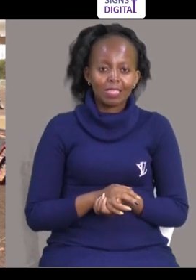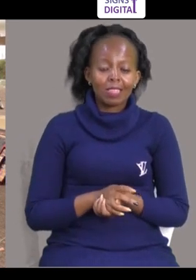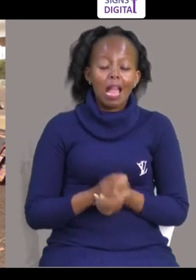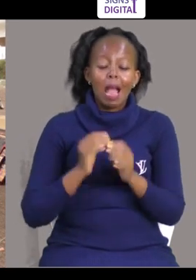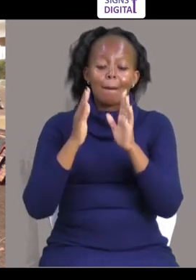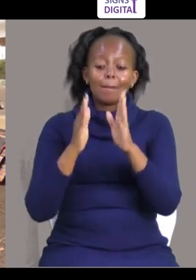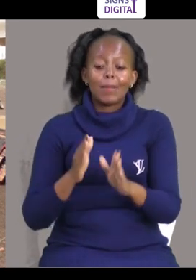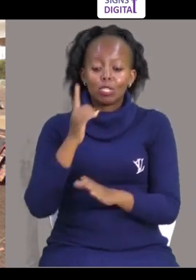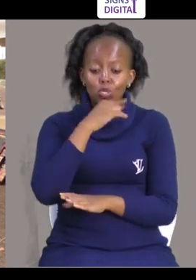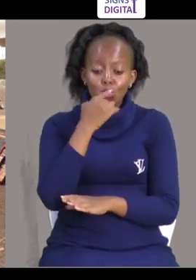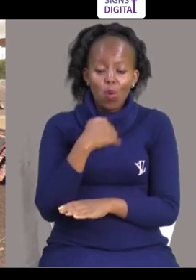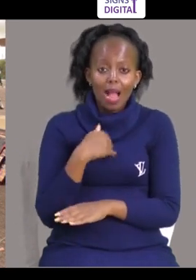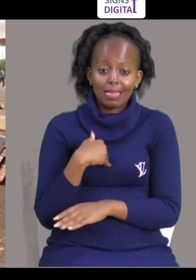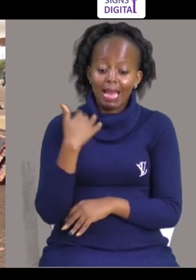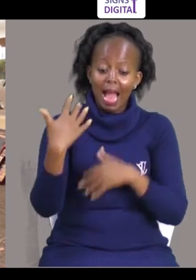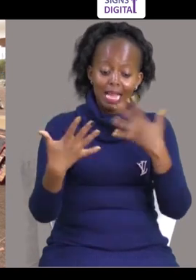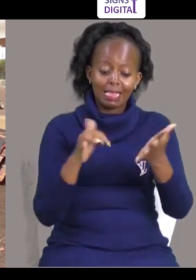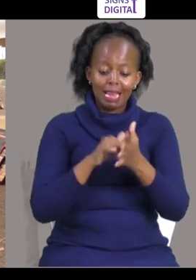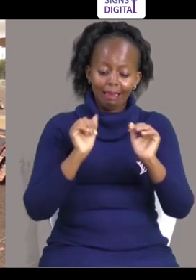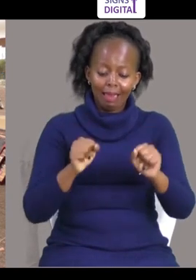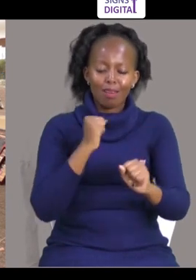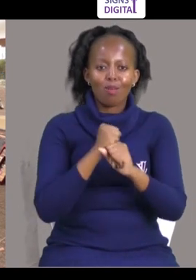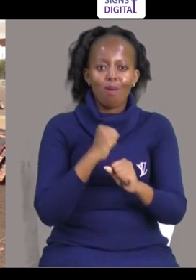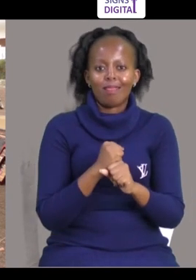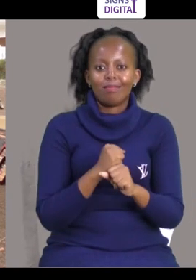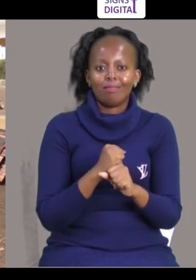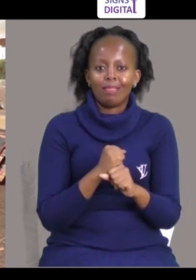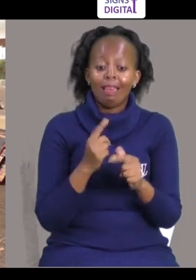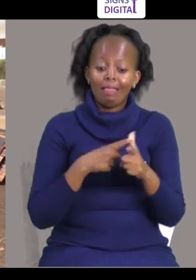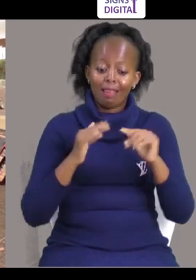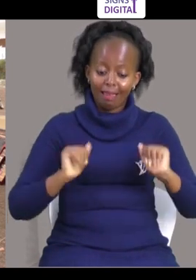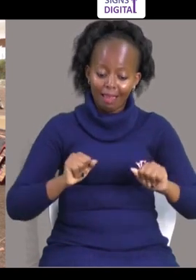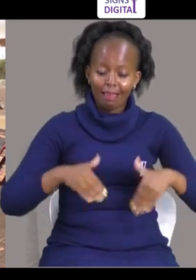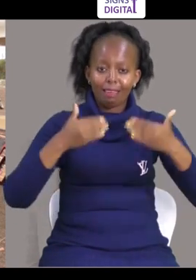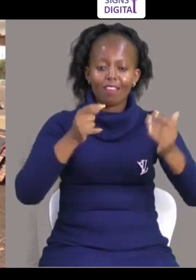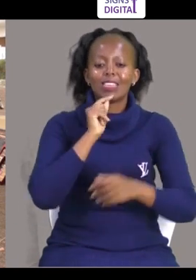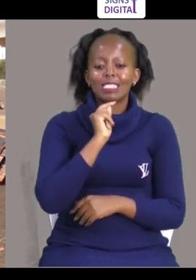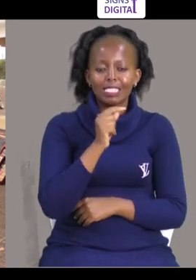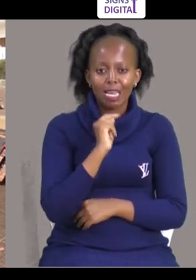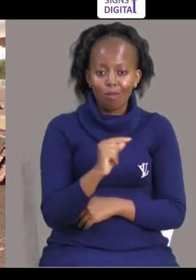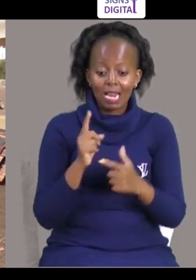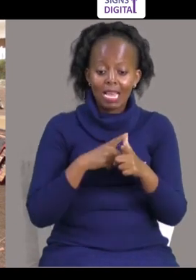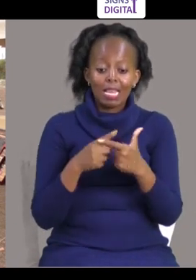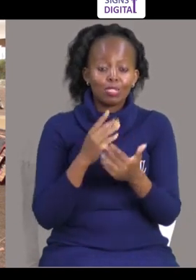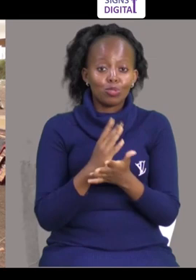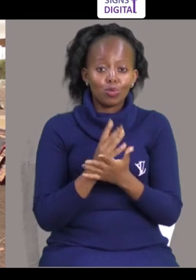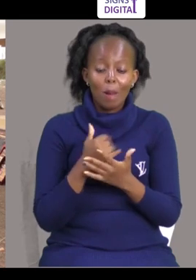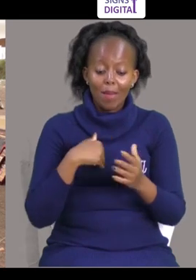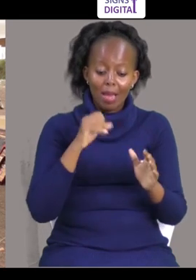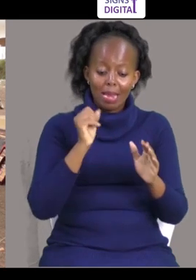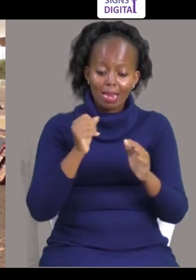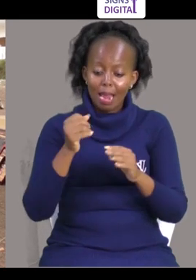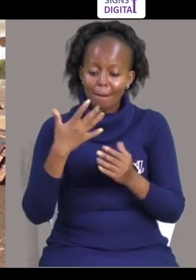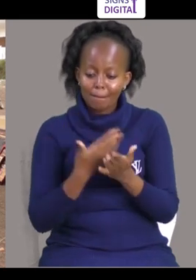Na wafatia niya nilana kia siku Mtu ya bae yata mikono Inapanya kazi Wale ukuna watu watatoa uwa usugunda hapa vile